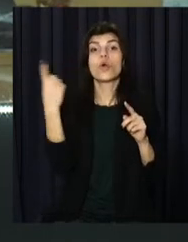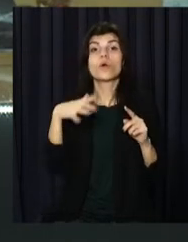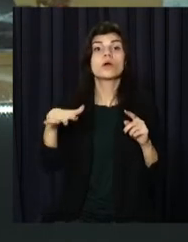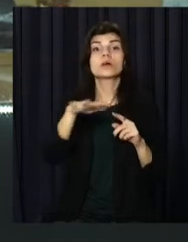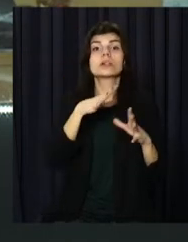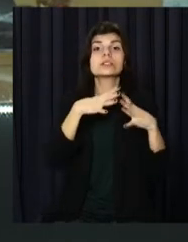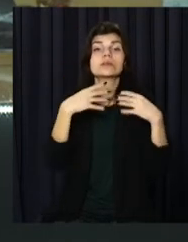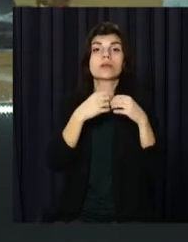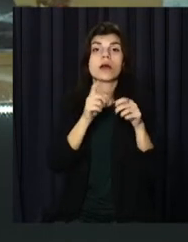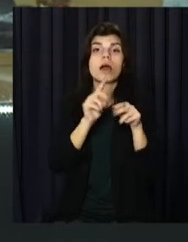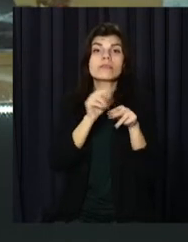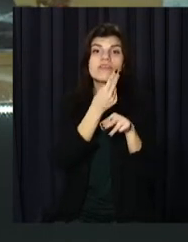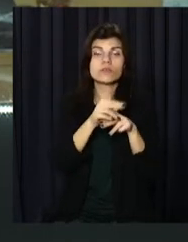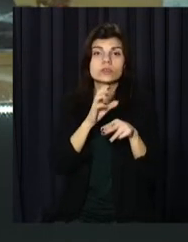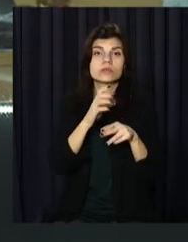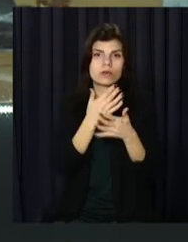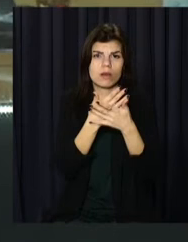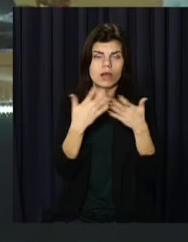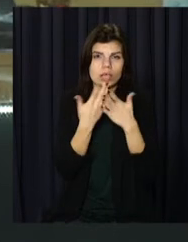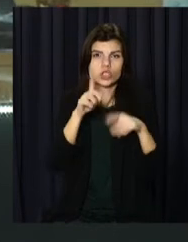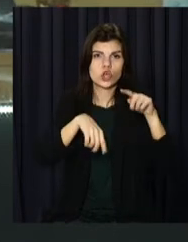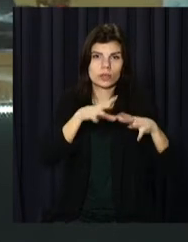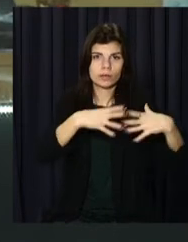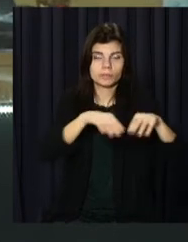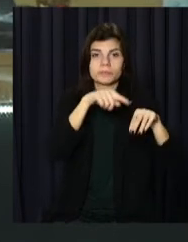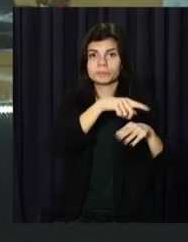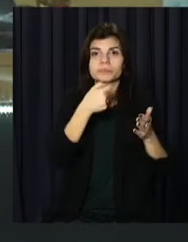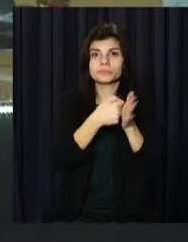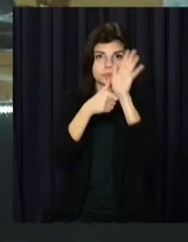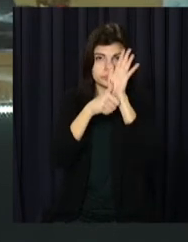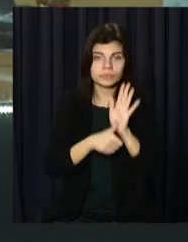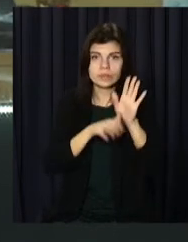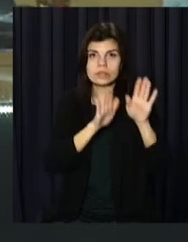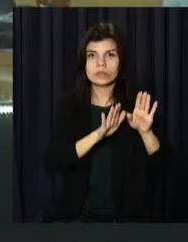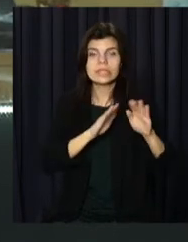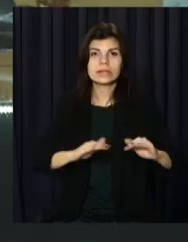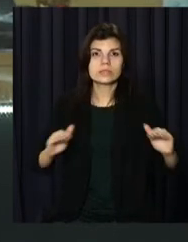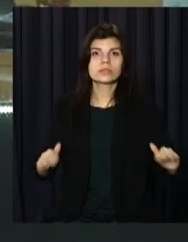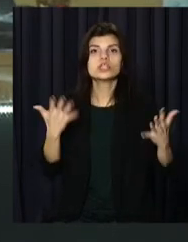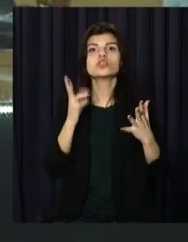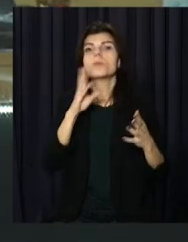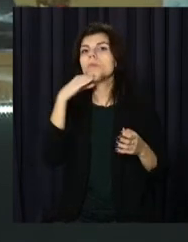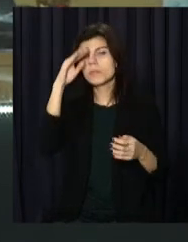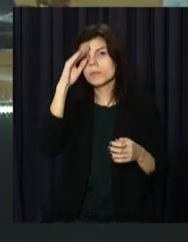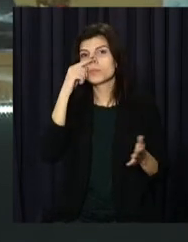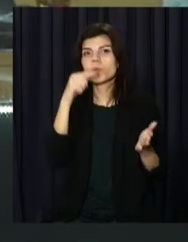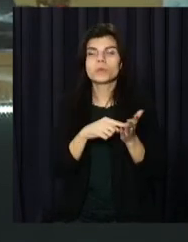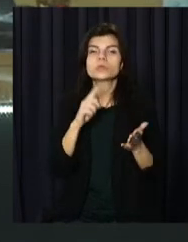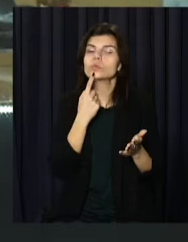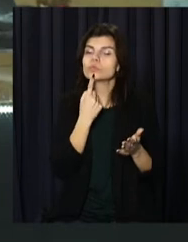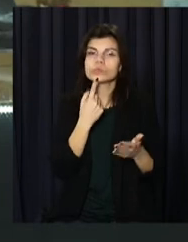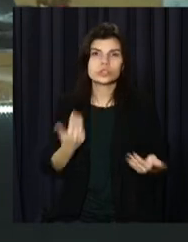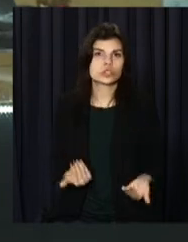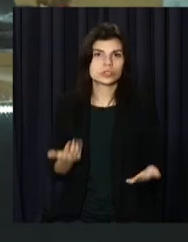патронатне виховання практикують зо два десятки родин. У них до шести місяців знаходяться дітлахи, чиї родини опинилися у скрутних